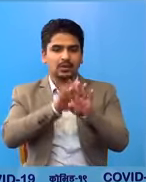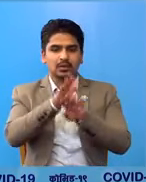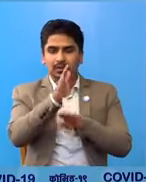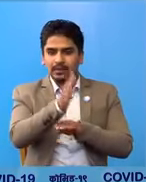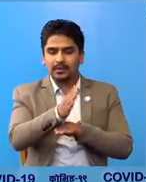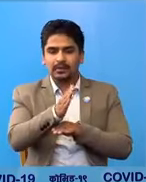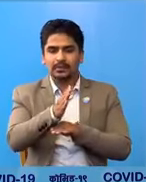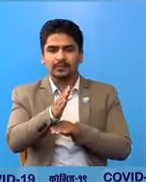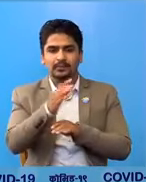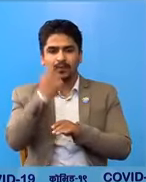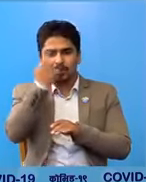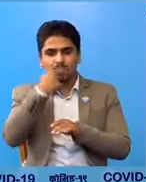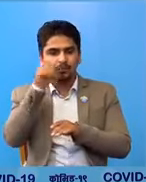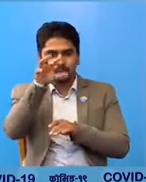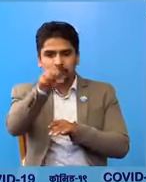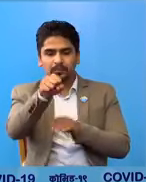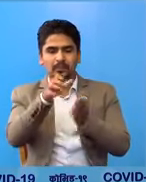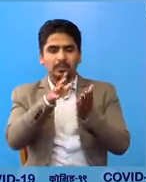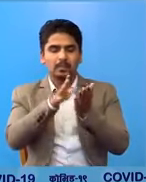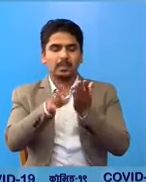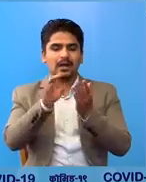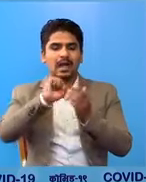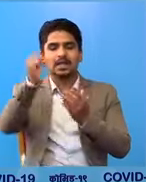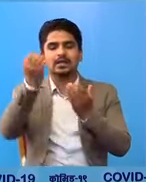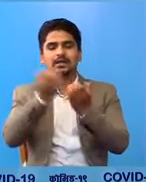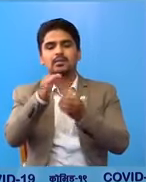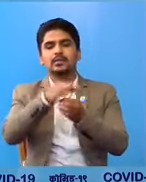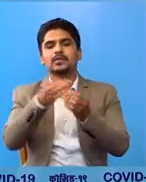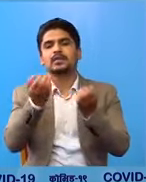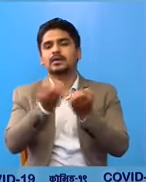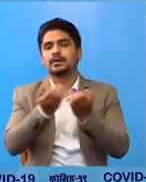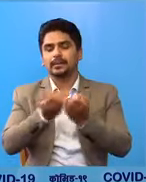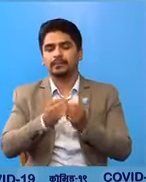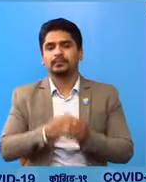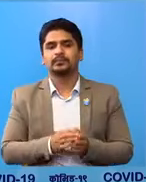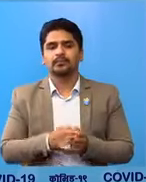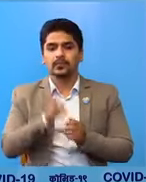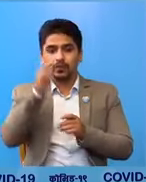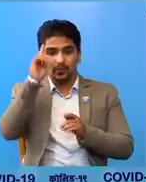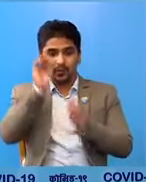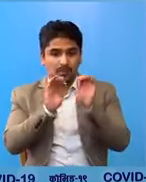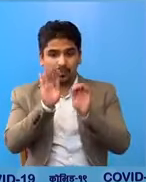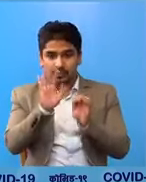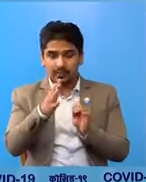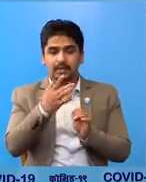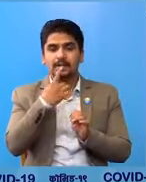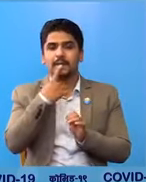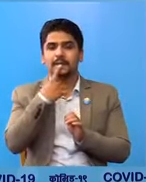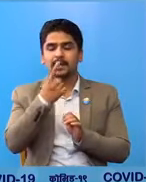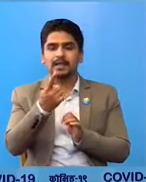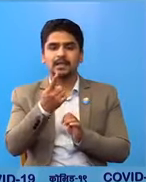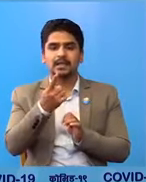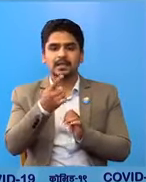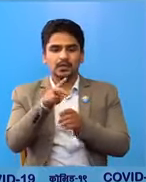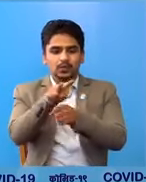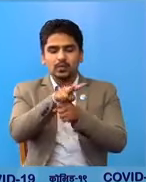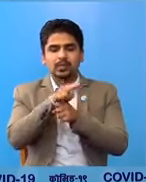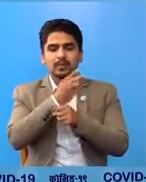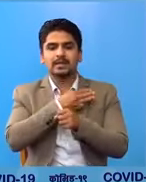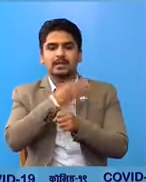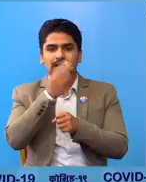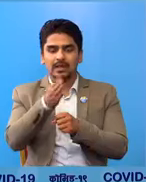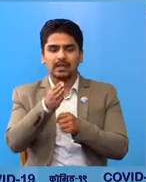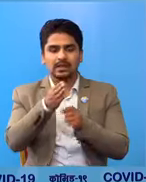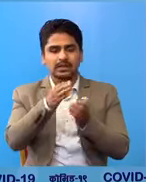फेस रीडिंग बाट हाजीर गर्ने वेवस्ता मिलाउनी सो सम्भब नभाये को हाक मां सुपरी वेच्चेक ले